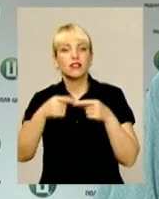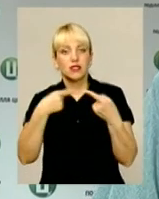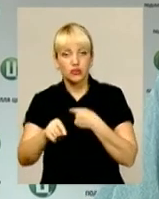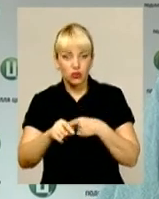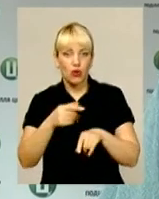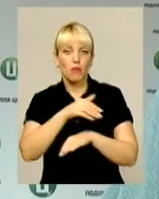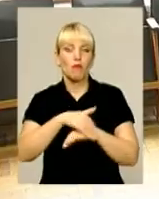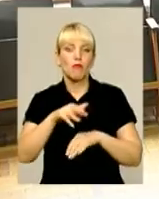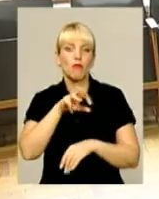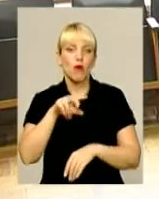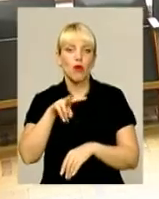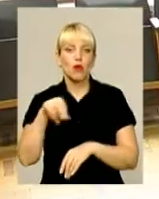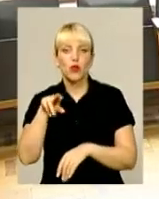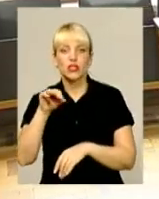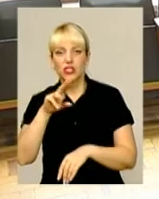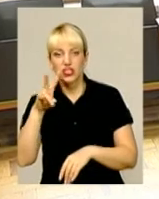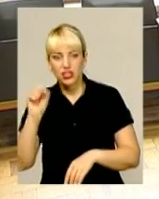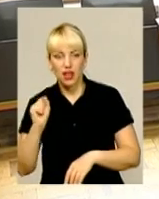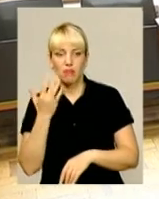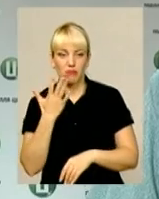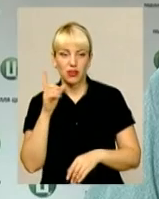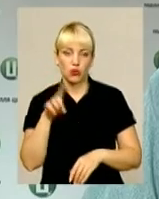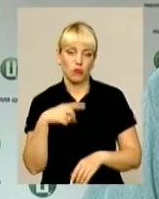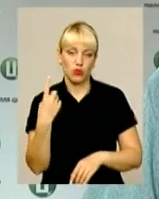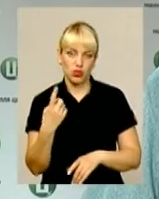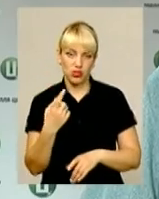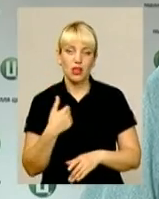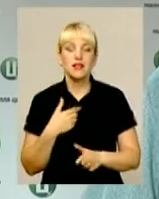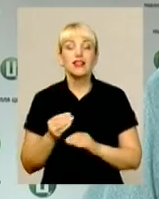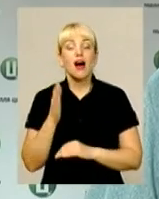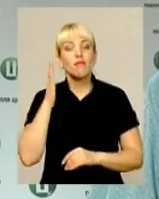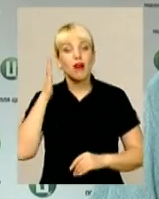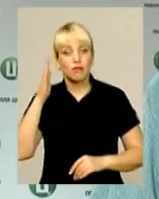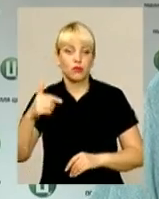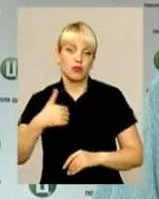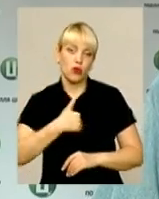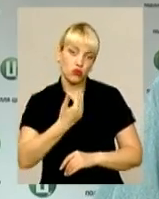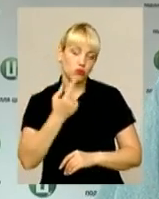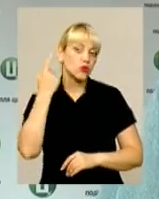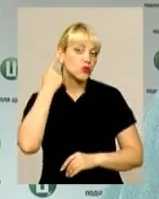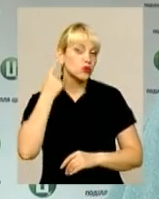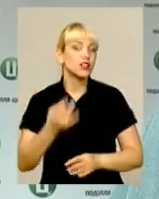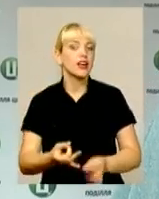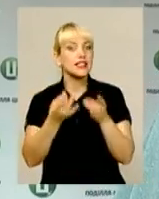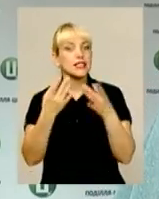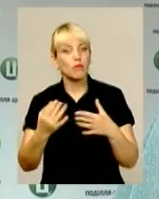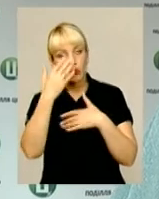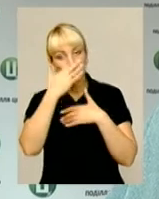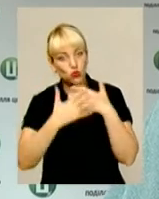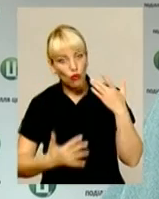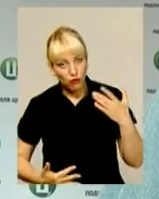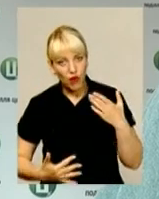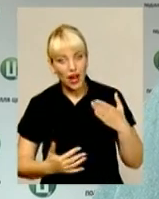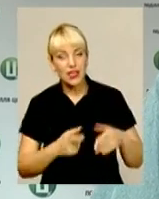молодіжна 5, дріподи. На майбутнє я все ж таки хочу почути спростування цієї неправдивої інформації з ус